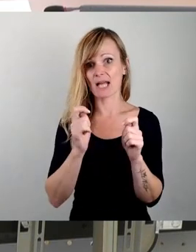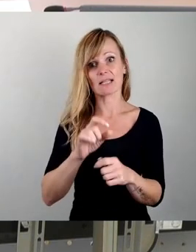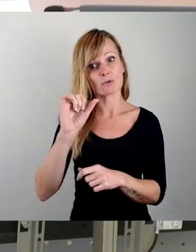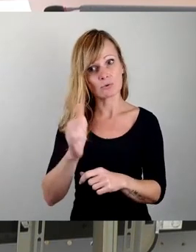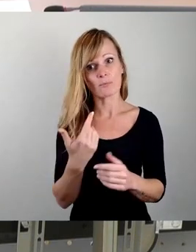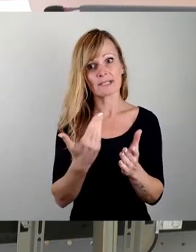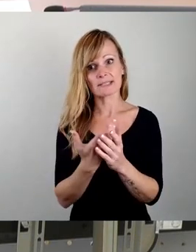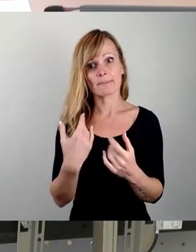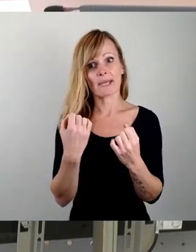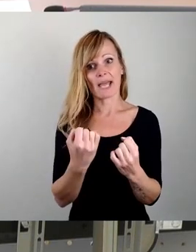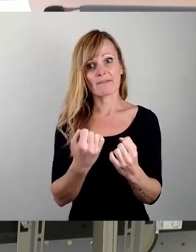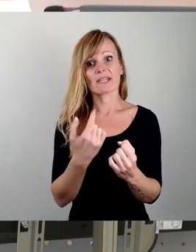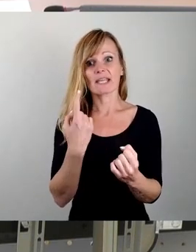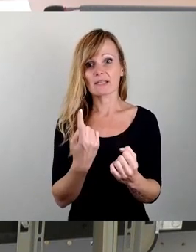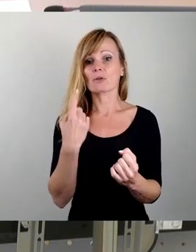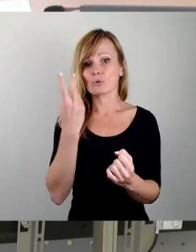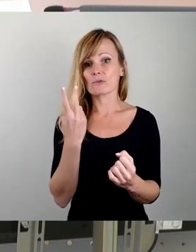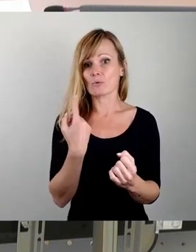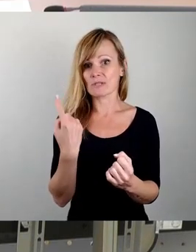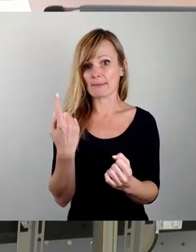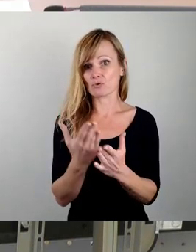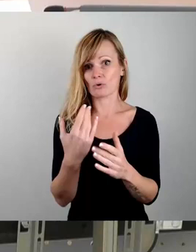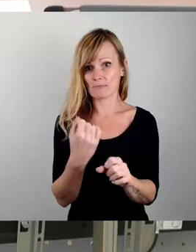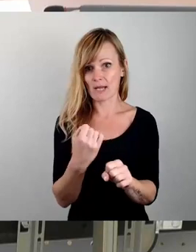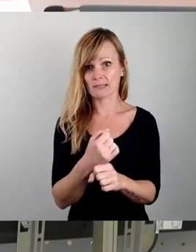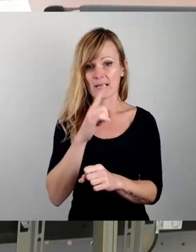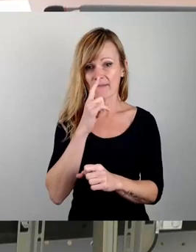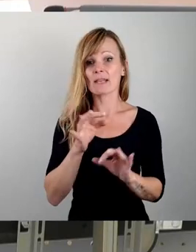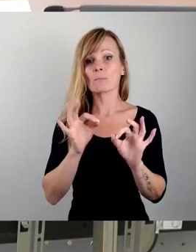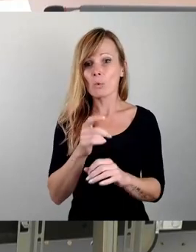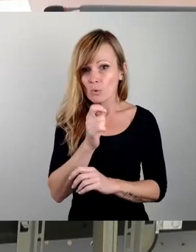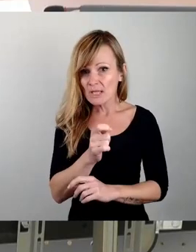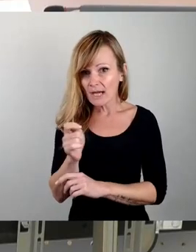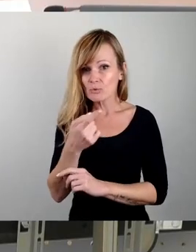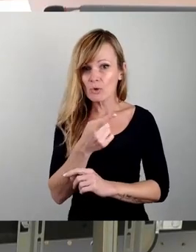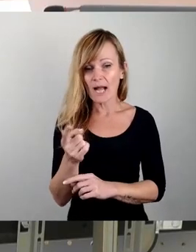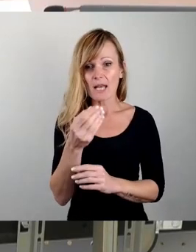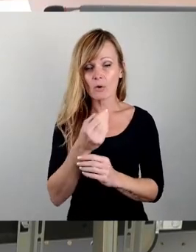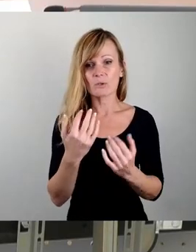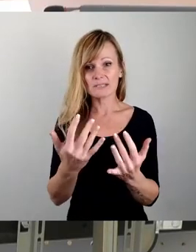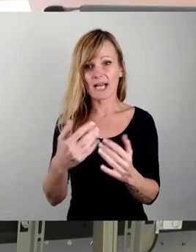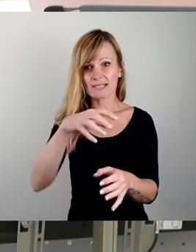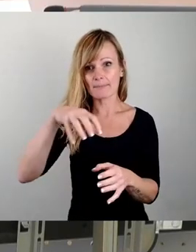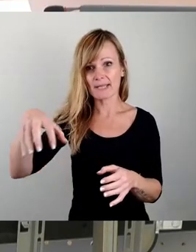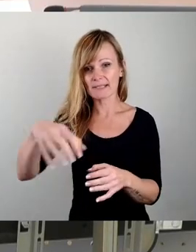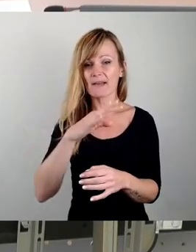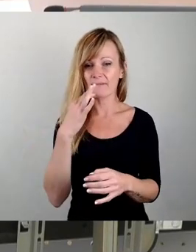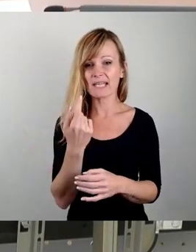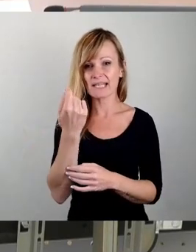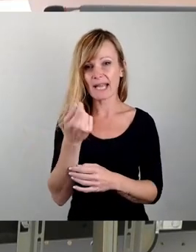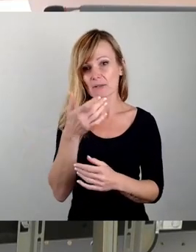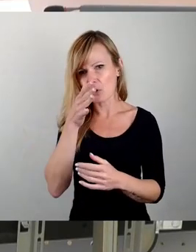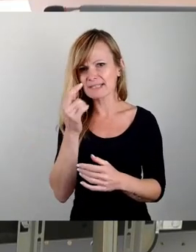bekräftigt, was er ohnehin tut, wenn gleich eine Begutachtung aller Kunstrasenplätze sündhaft viel Geld kosten würde,